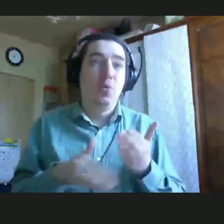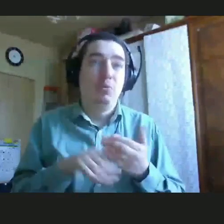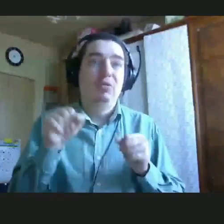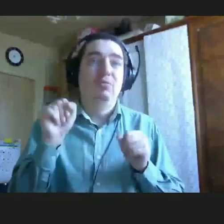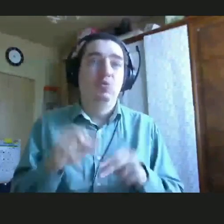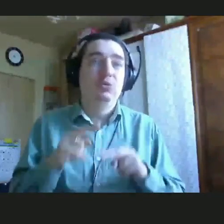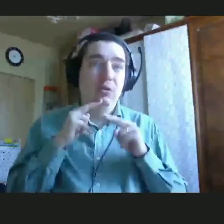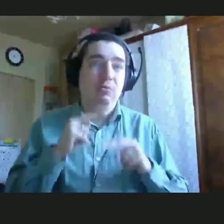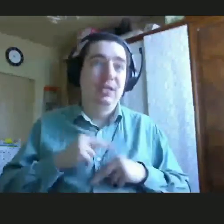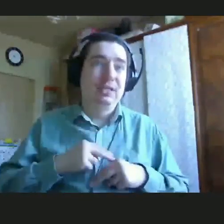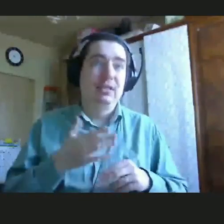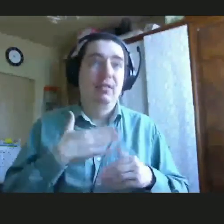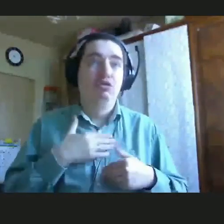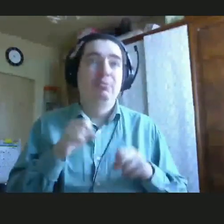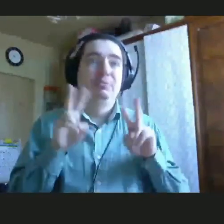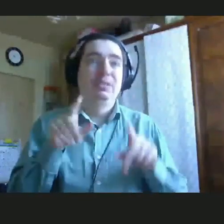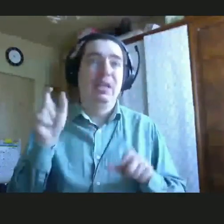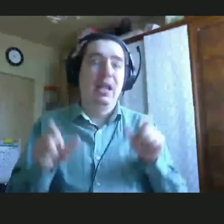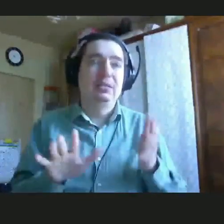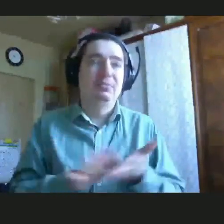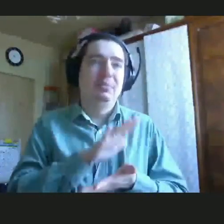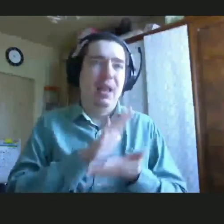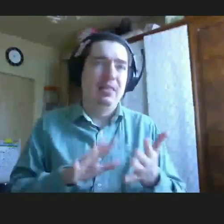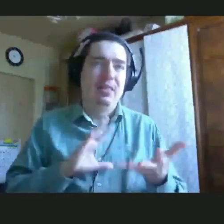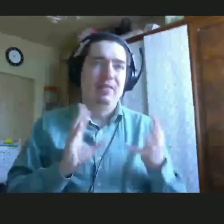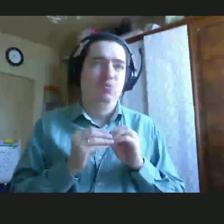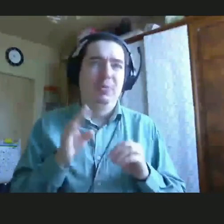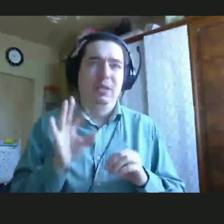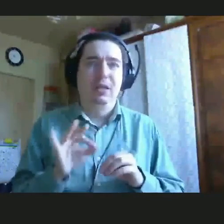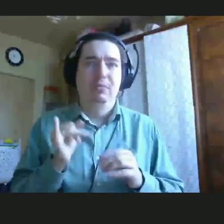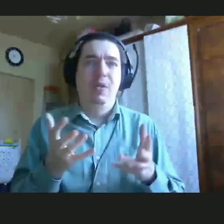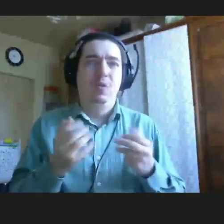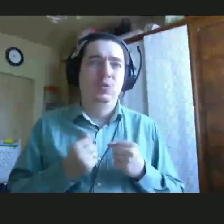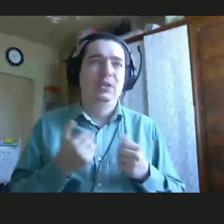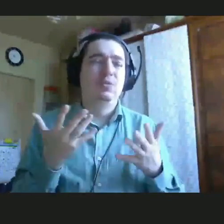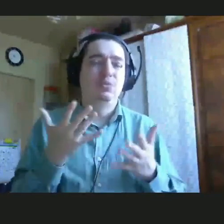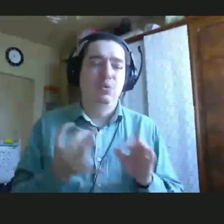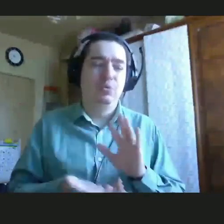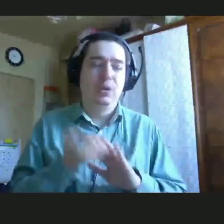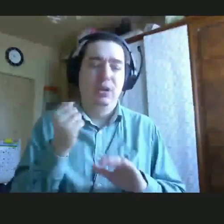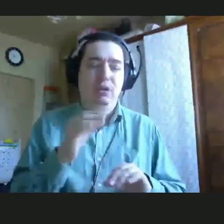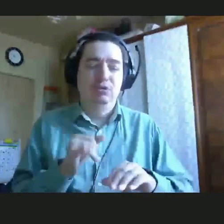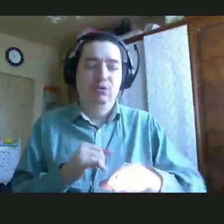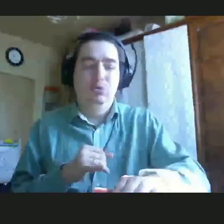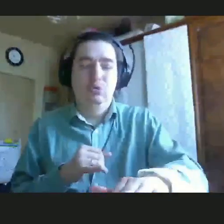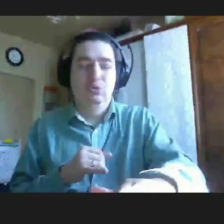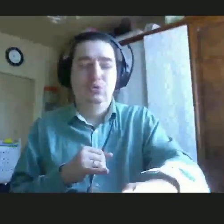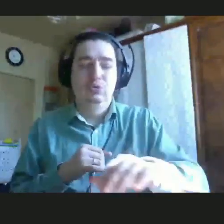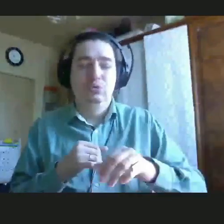обратиться к нашей психологической службе бесплатно и, в общем-то, получить от них какую-то поддержку. Вернемся к тому, что я говорила.